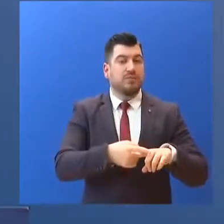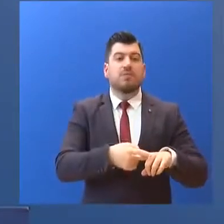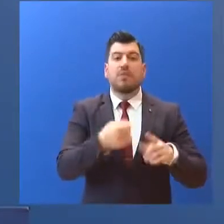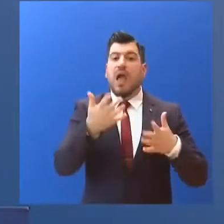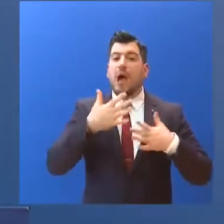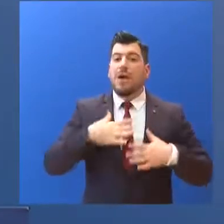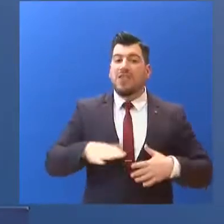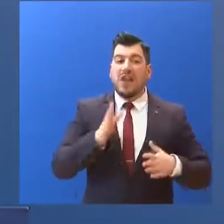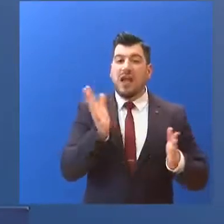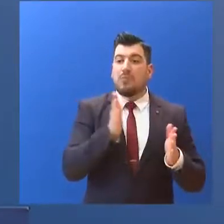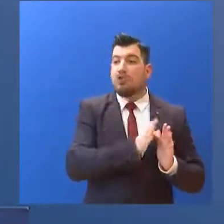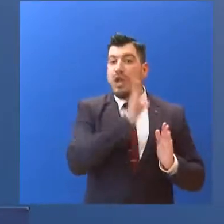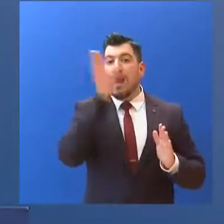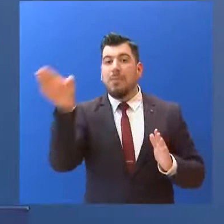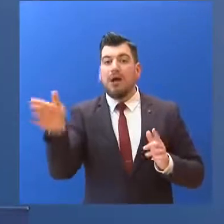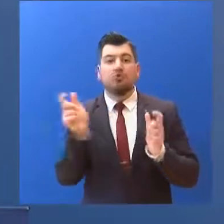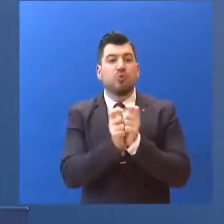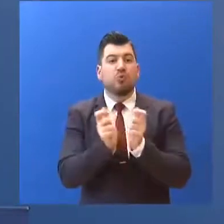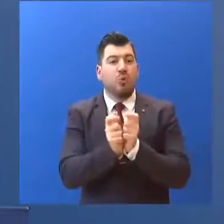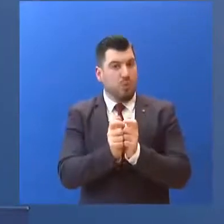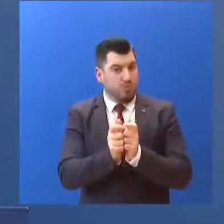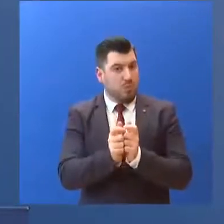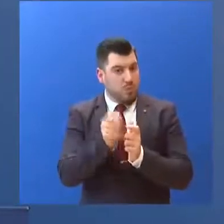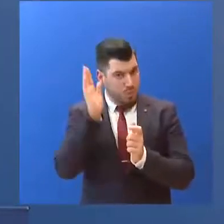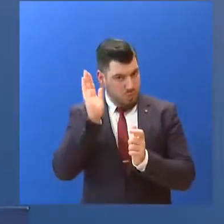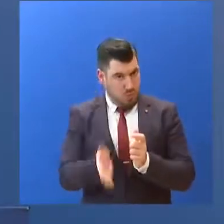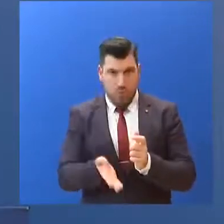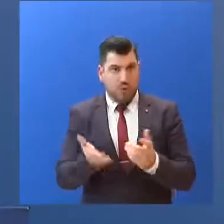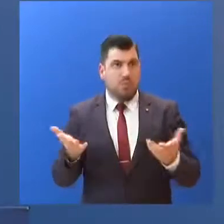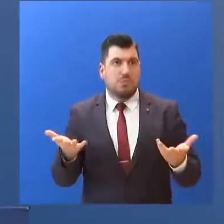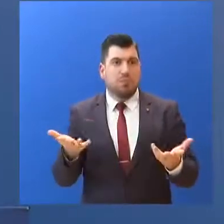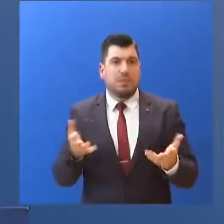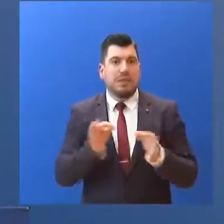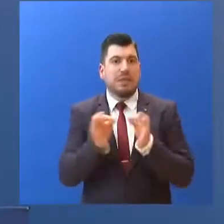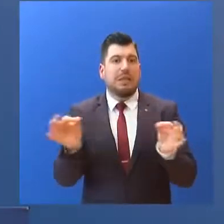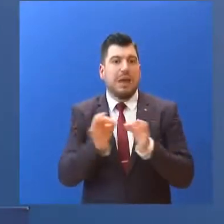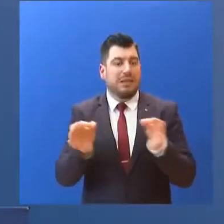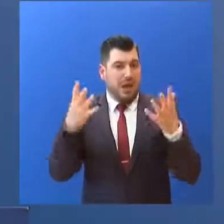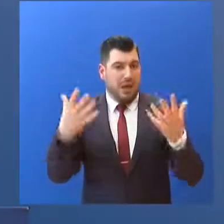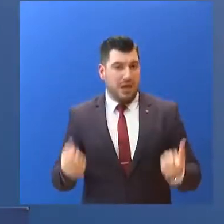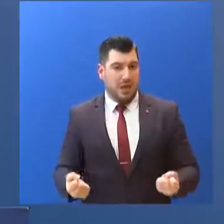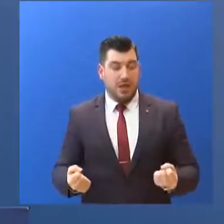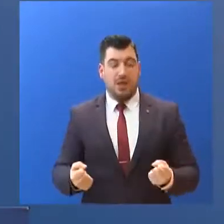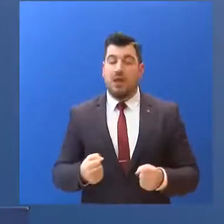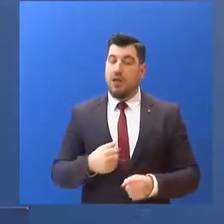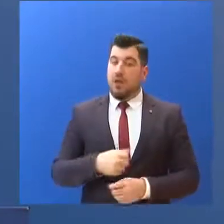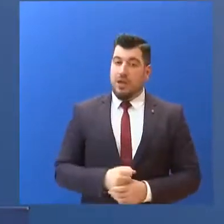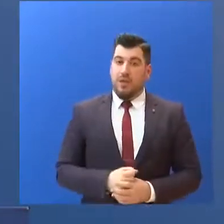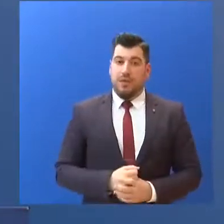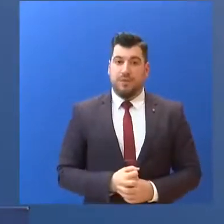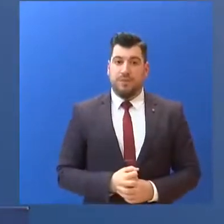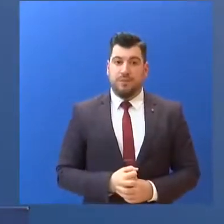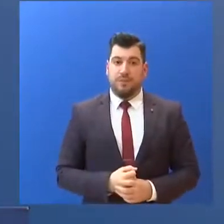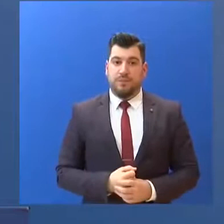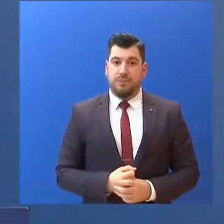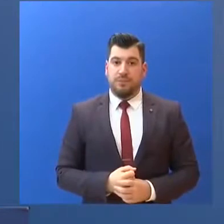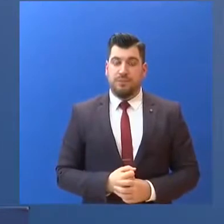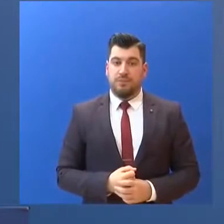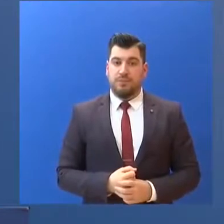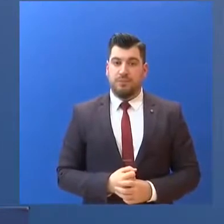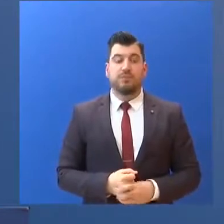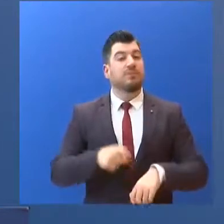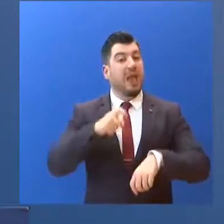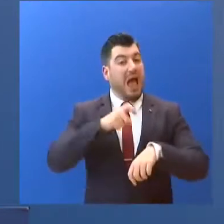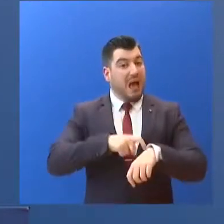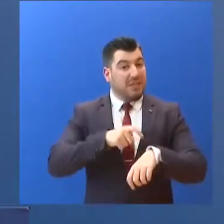μετακινηθεί προς τα χωριά και τις πατρικές πόλεις. Μια διευκρίνηση ξεκινώντας από το δεύτερο σκέλος της ερώτησης. Αυτή τη στιγμή δεν πηγαίνει κανείς